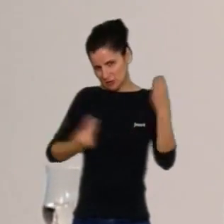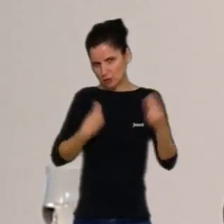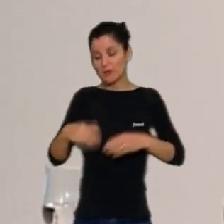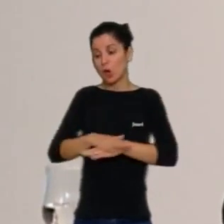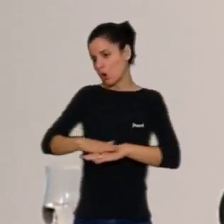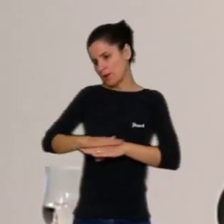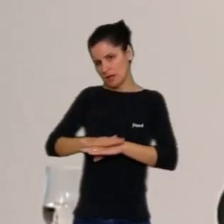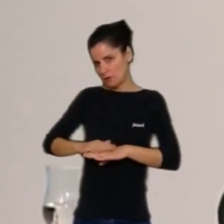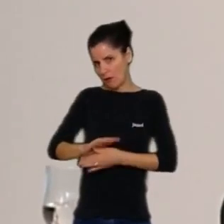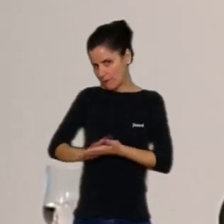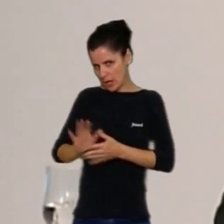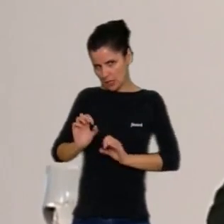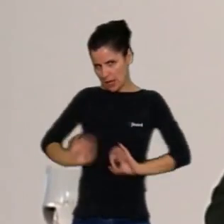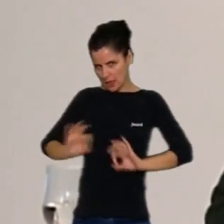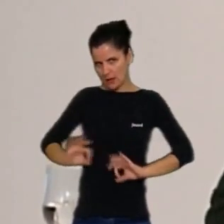Consell, òbviament.